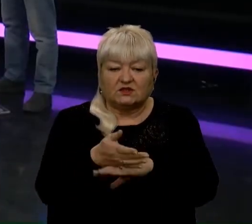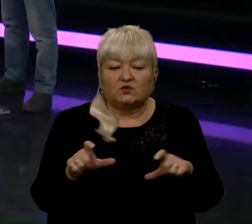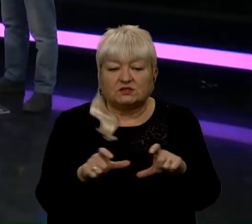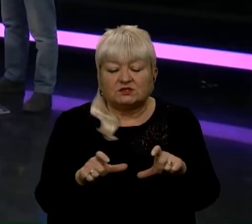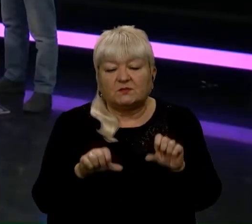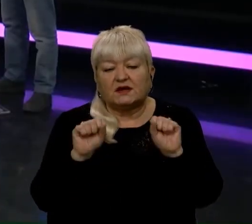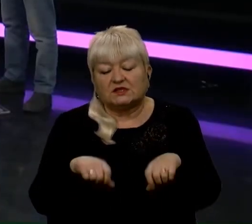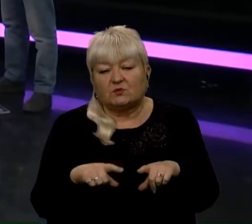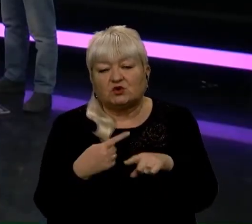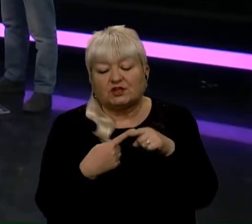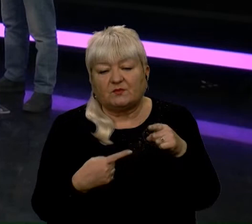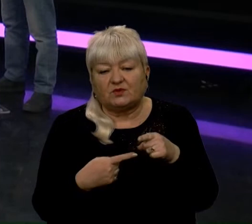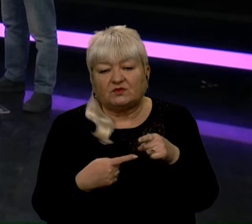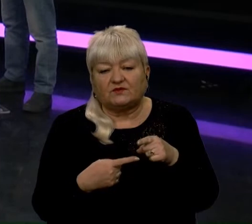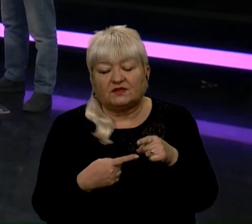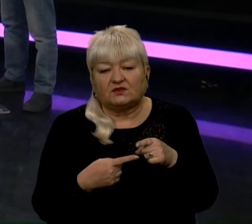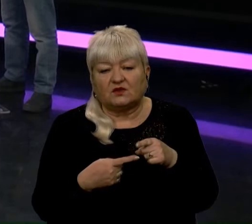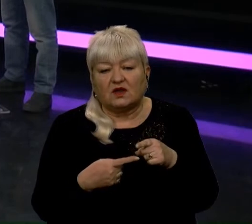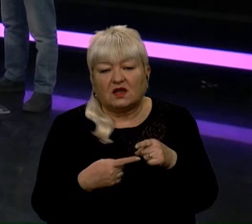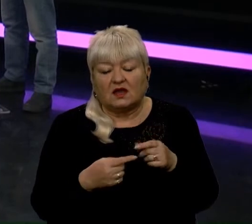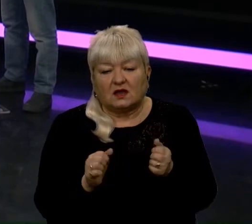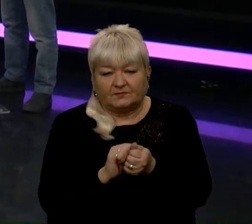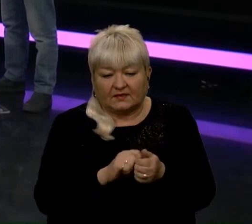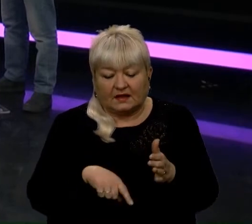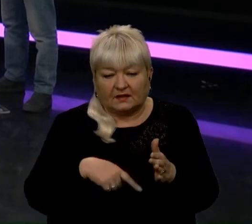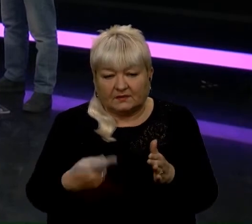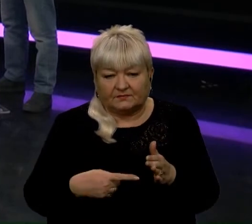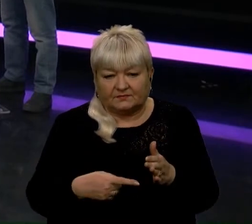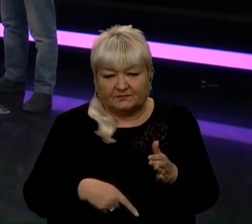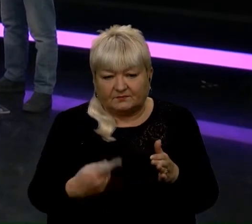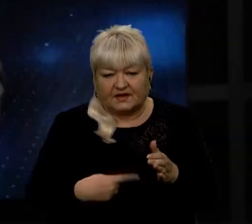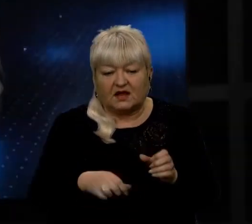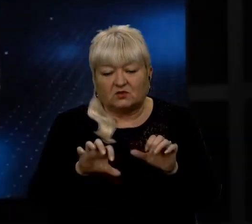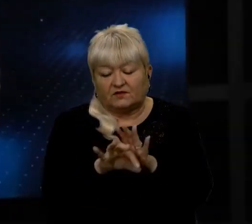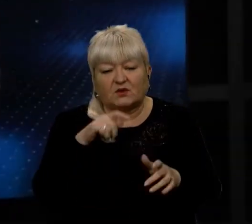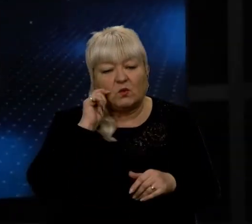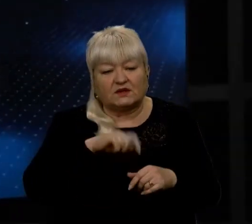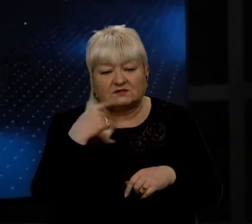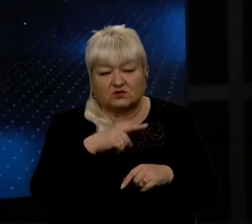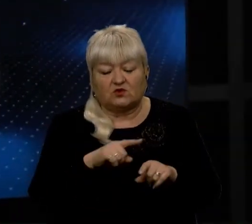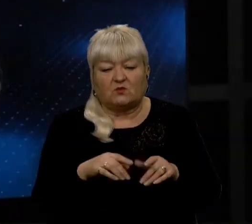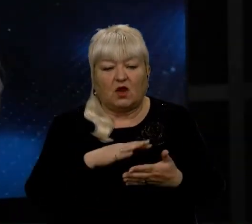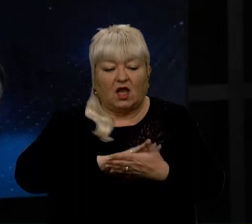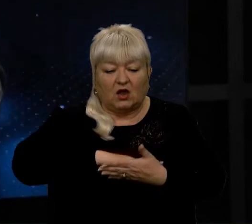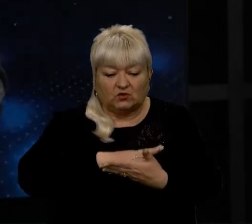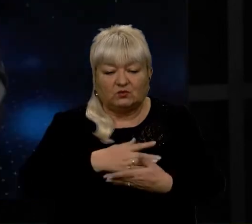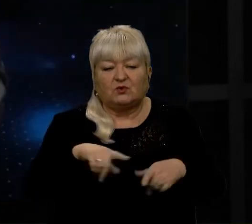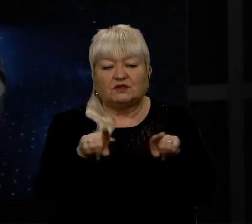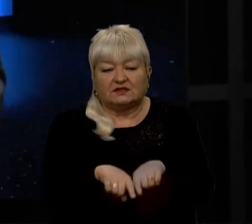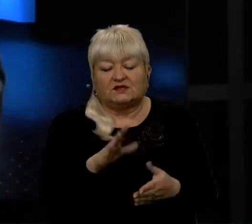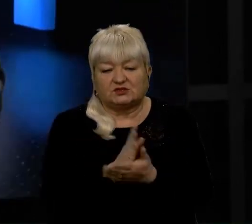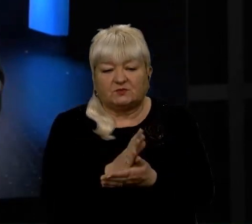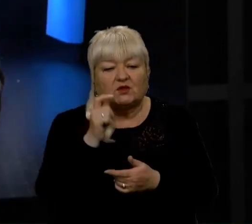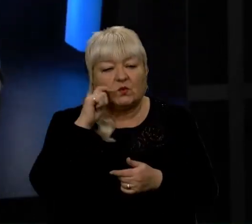принаймні половину пралок вибрати українською мовою. Теж половина ноутбуки мають клавіатуру в